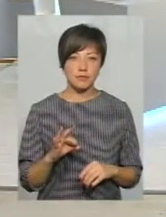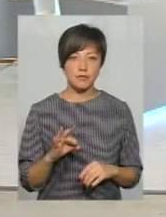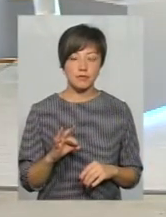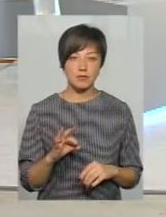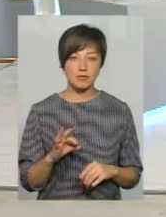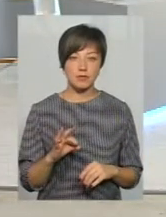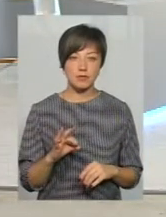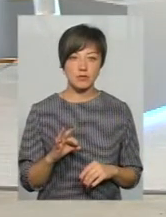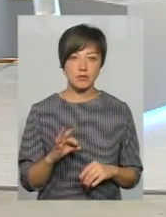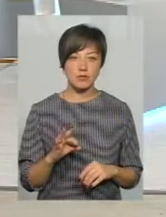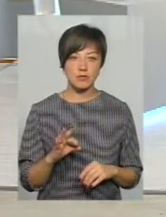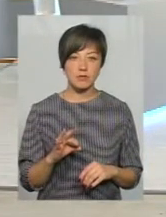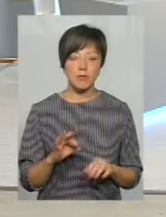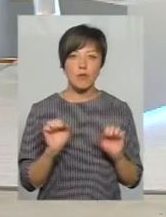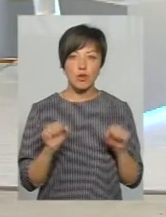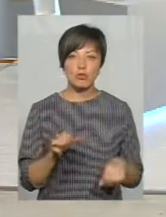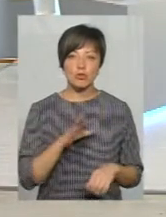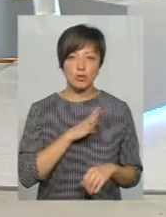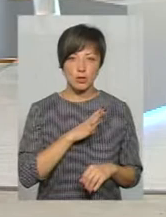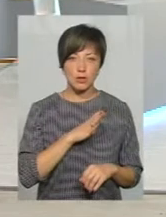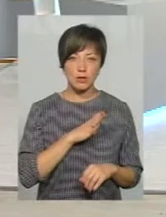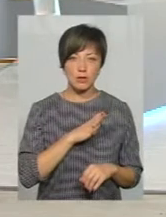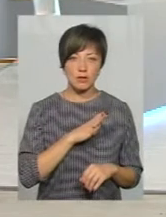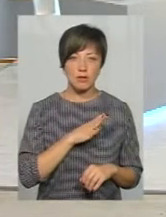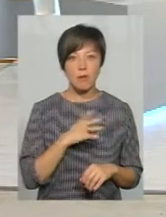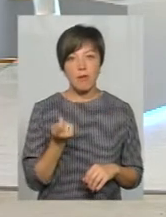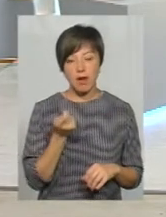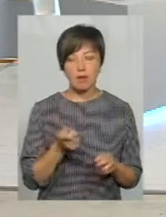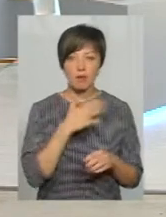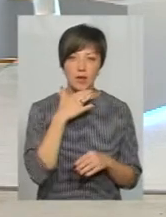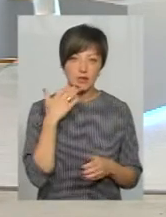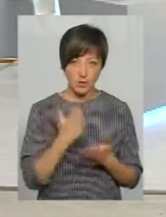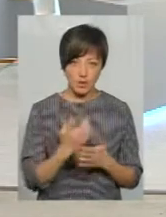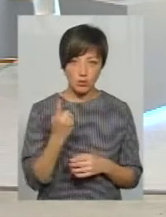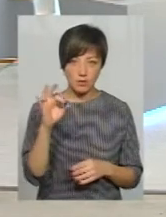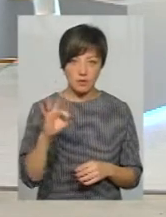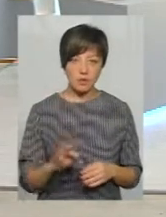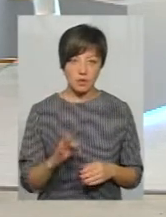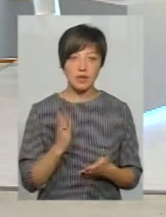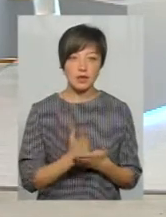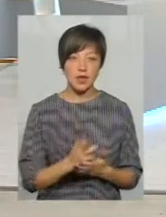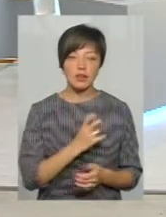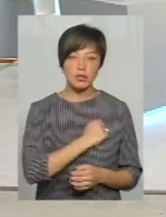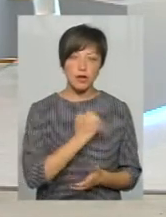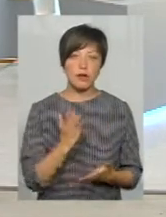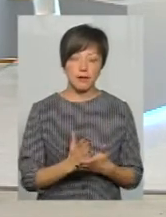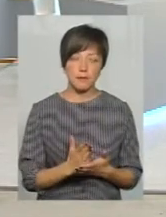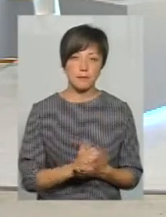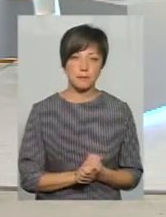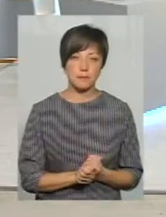Лише один відсоток може бути... Це мало чи багато? Тобто він є цей один відсоток? Він є, на жаль, він є.